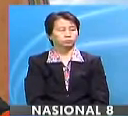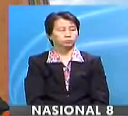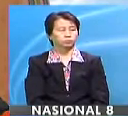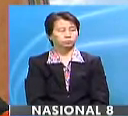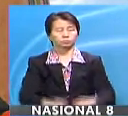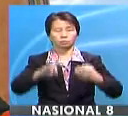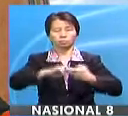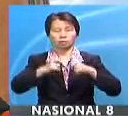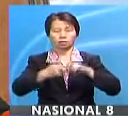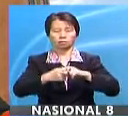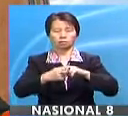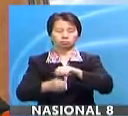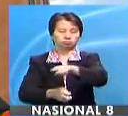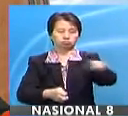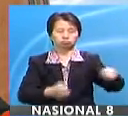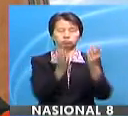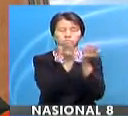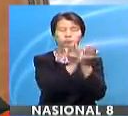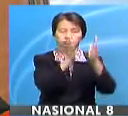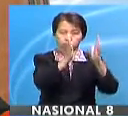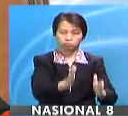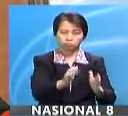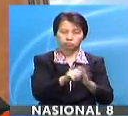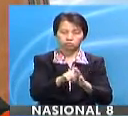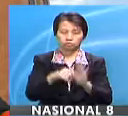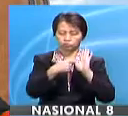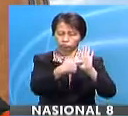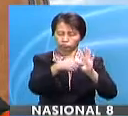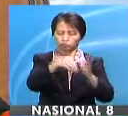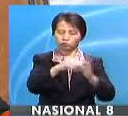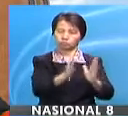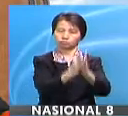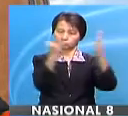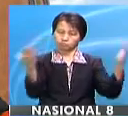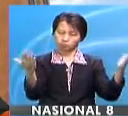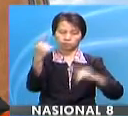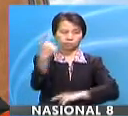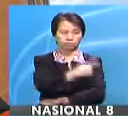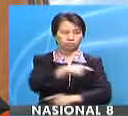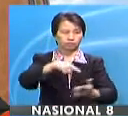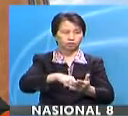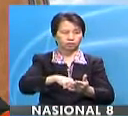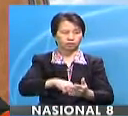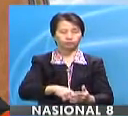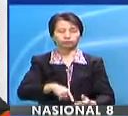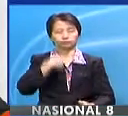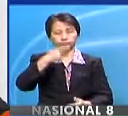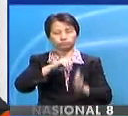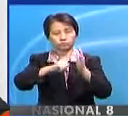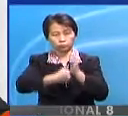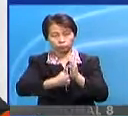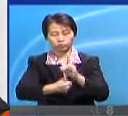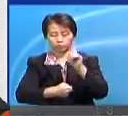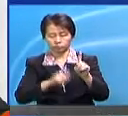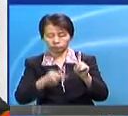Masalah yang dihadapi para pelajar IPB itu disiarkan dalam sebuah akhbar tempatan hari ini. Menurut sumber, sebanyak